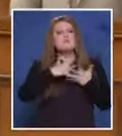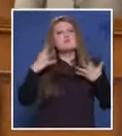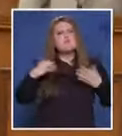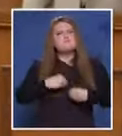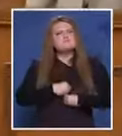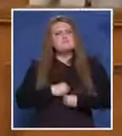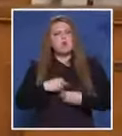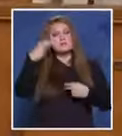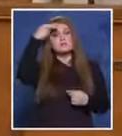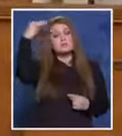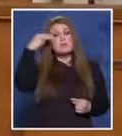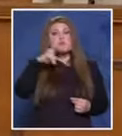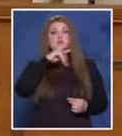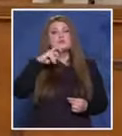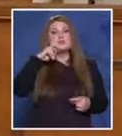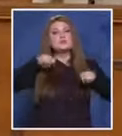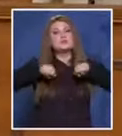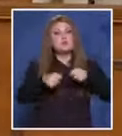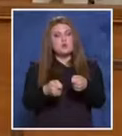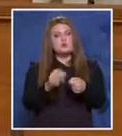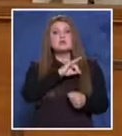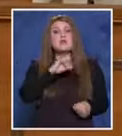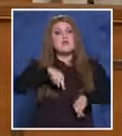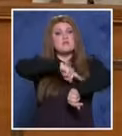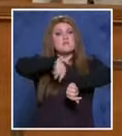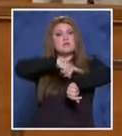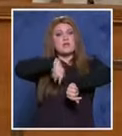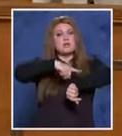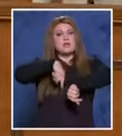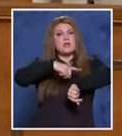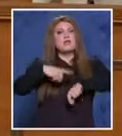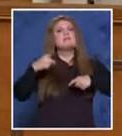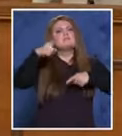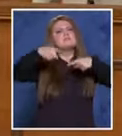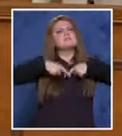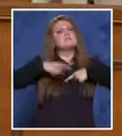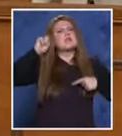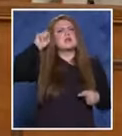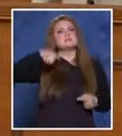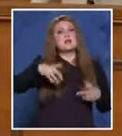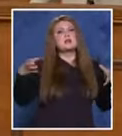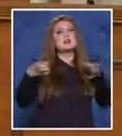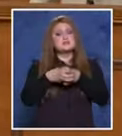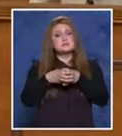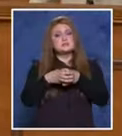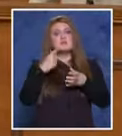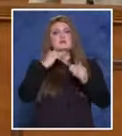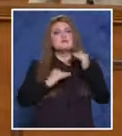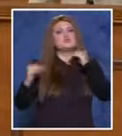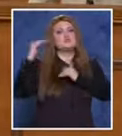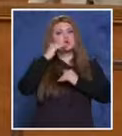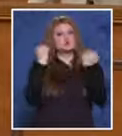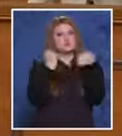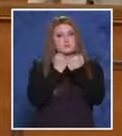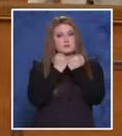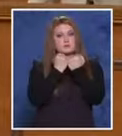наболяла тема – полицейското насилие. И е време, наказателния състав на Съда в Лиза да заеме високото